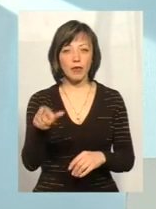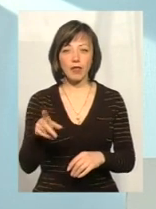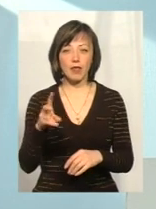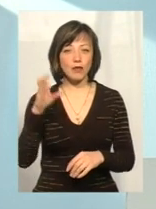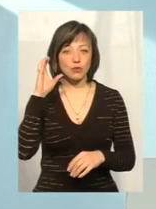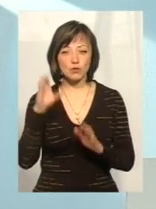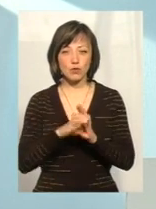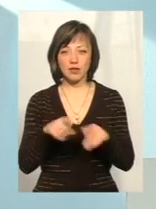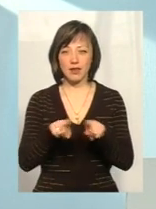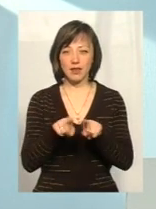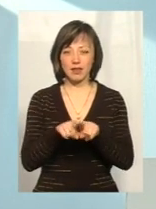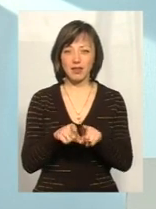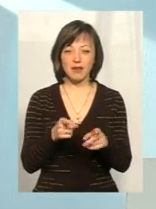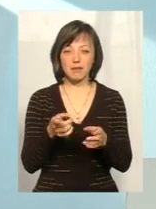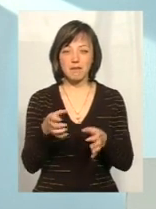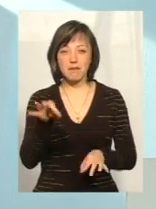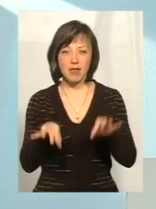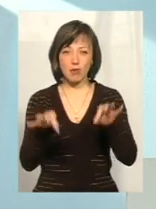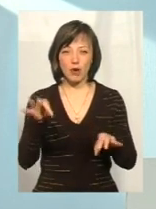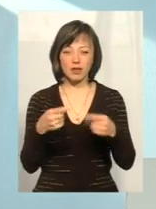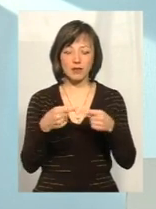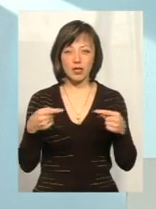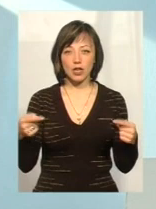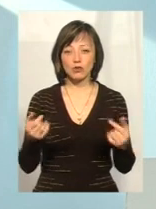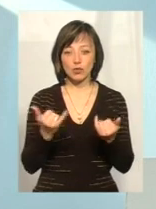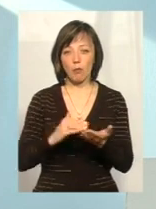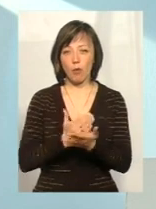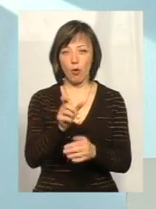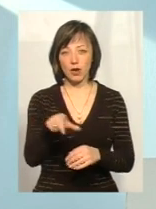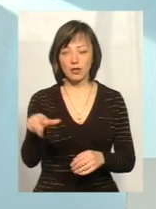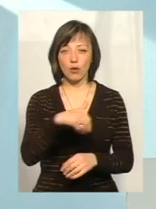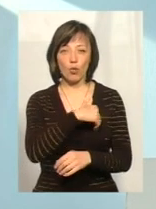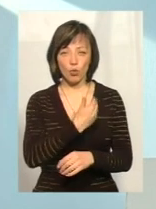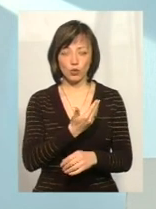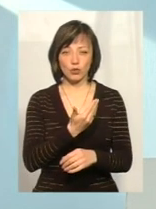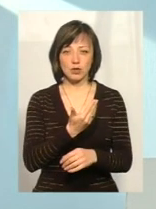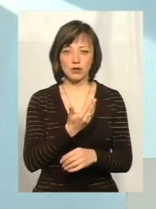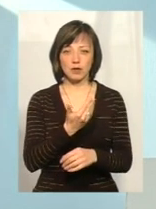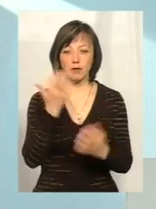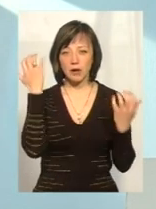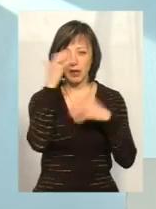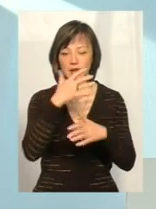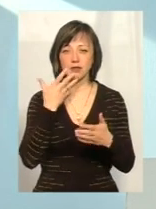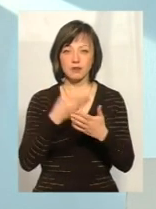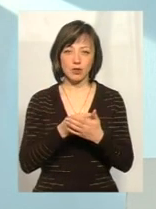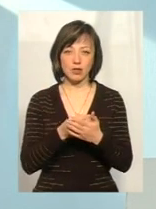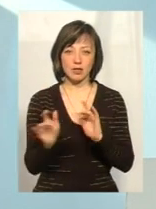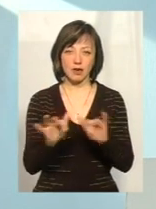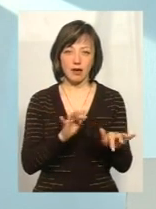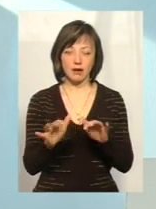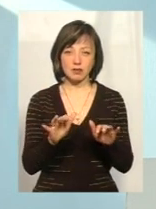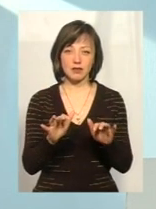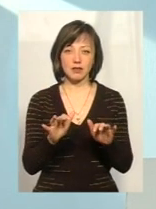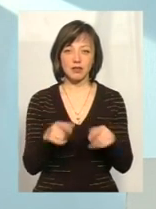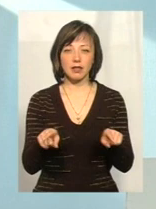не велися на такі от маніпулятивні речі. Тому що на сьогодні політики просто хочуть прикрити певні свої діяльності,